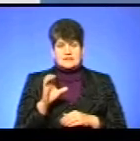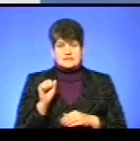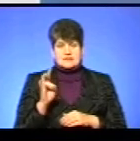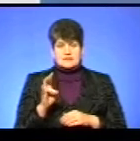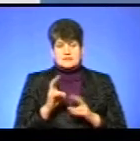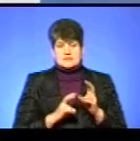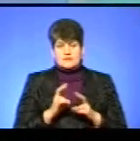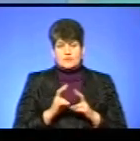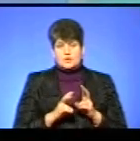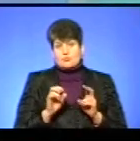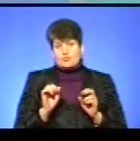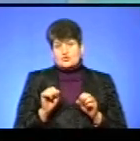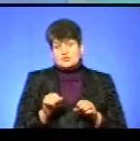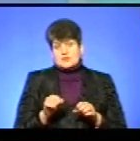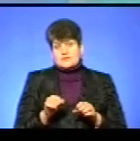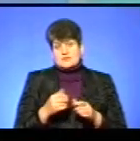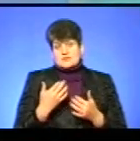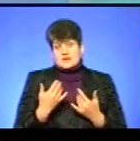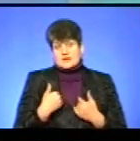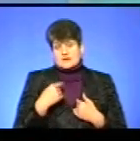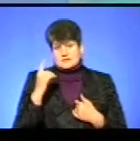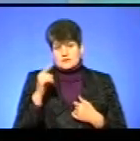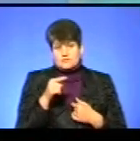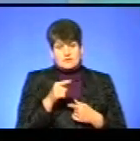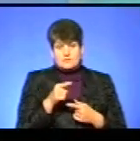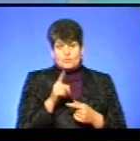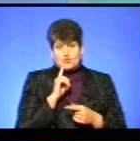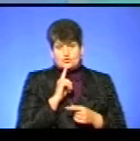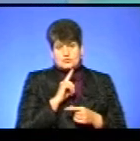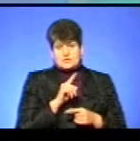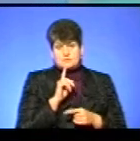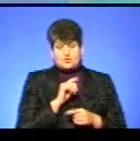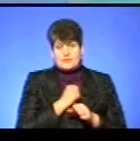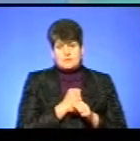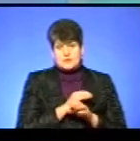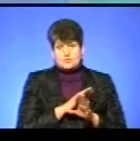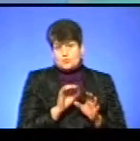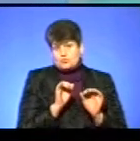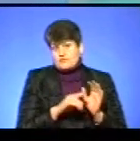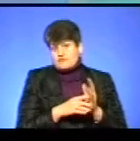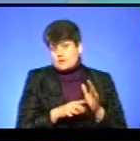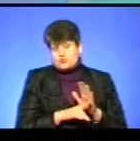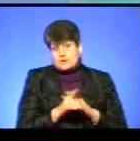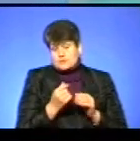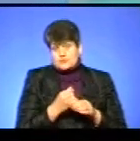Можливо, наскільки мені відомо, зараз ВЕЦ-санзавод поки що тимчасово не працює. Хіба що вже запустився.